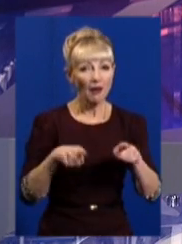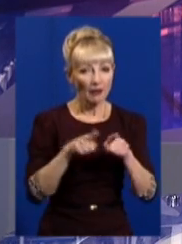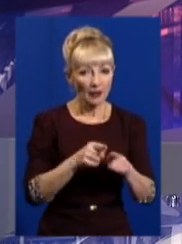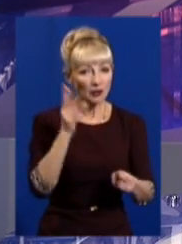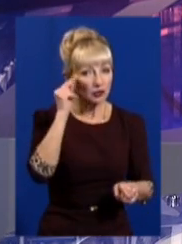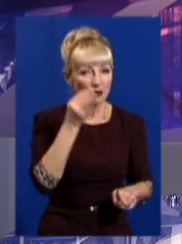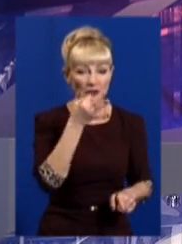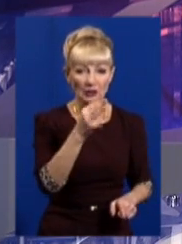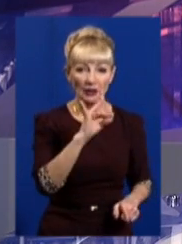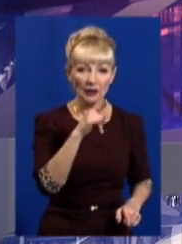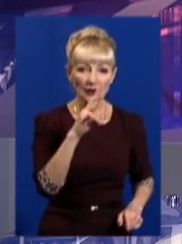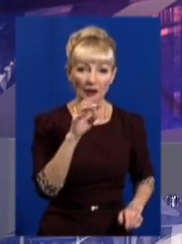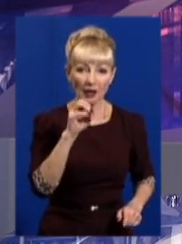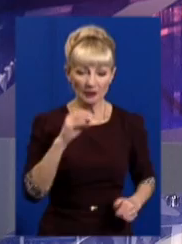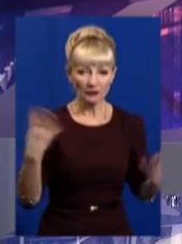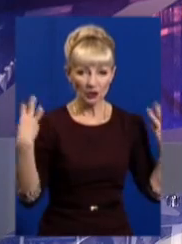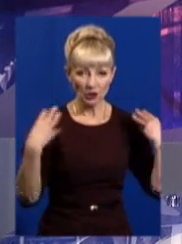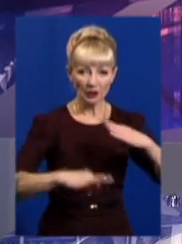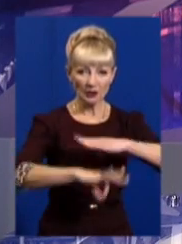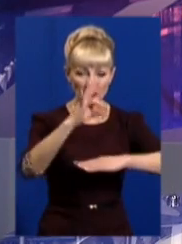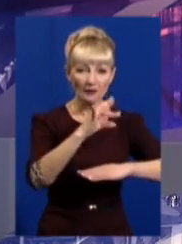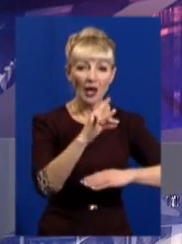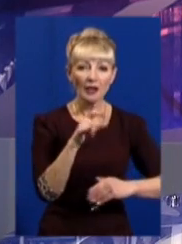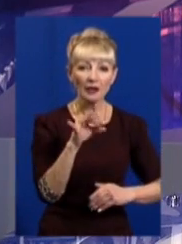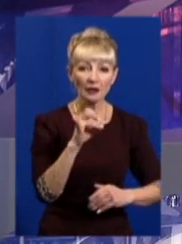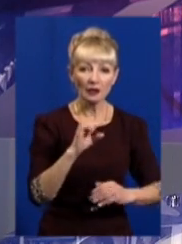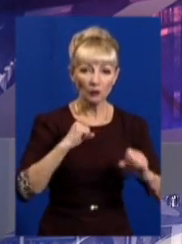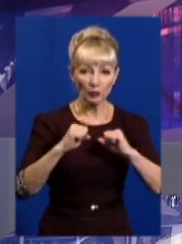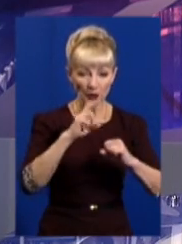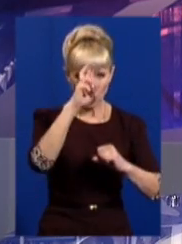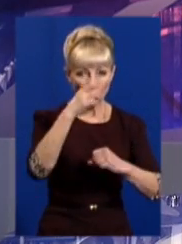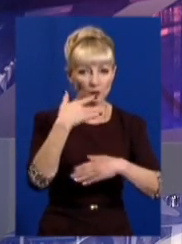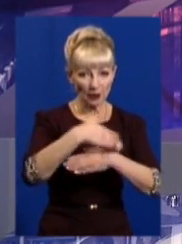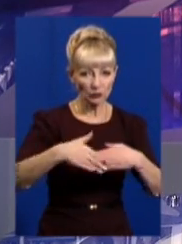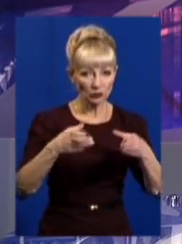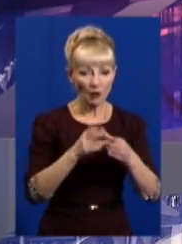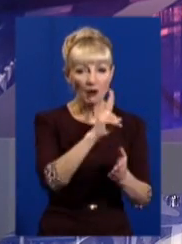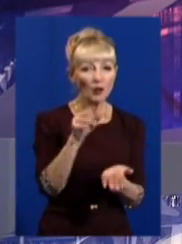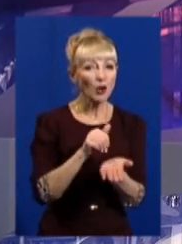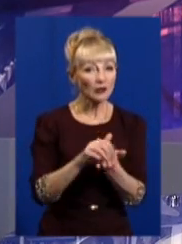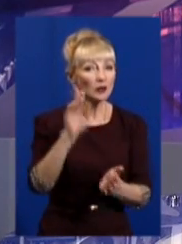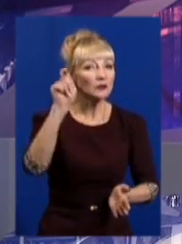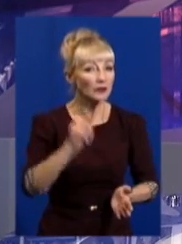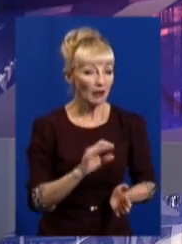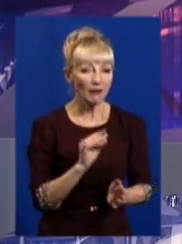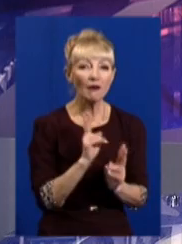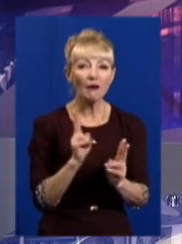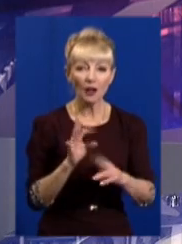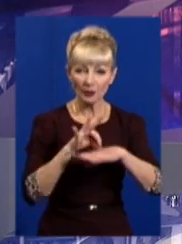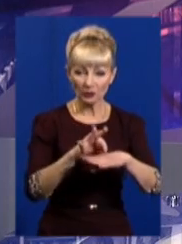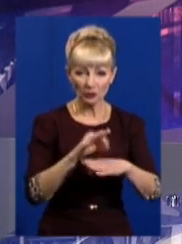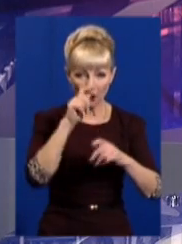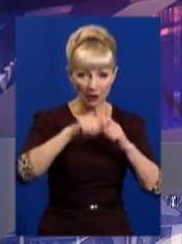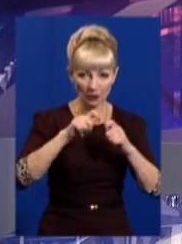назвав Андрій Ігнатів, начальник Східного регіонального управління Держприкордонслужби. Кому відмовляють у в'їзді та як проходить контроль у